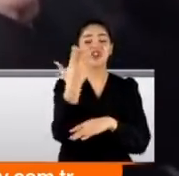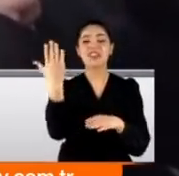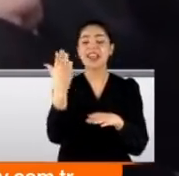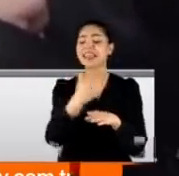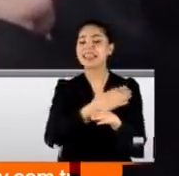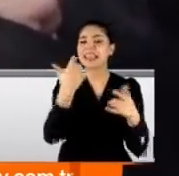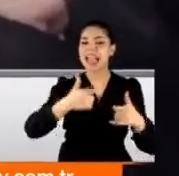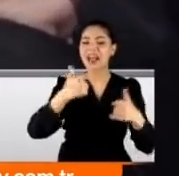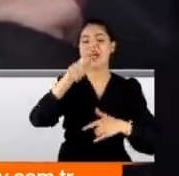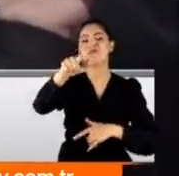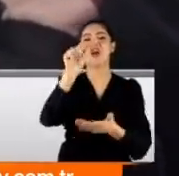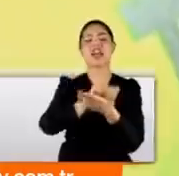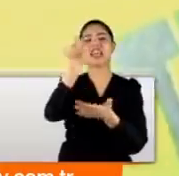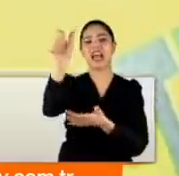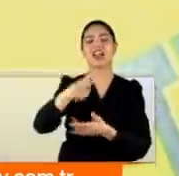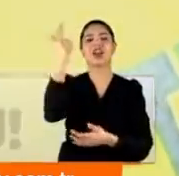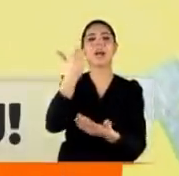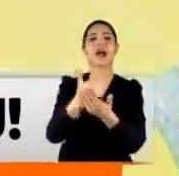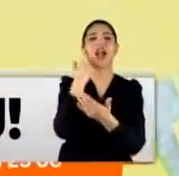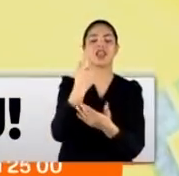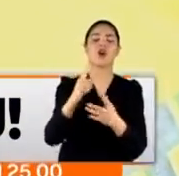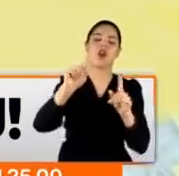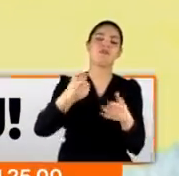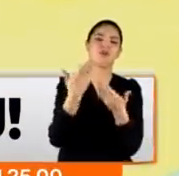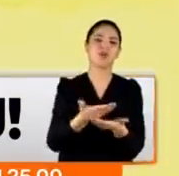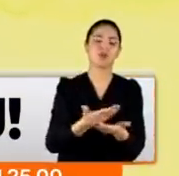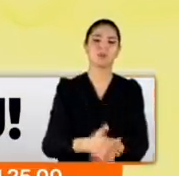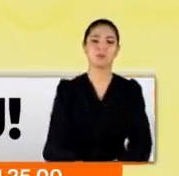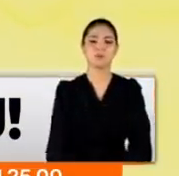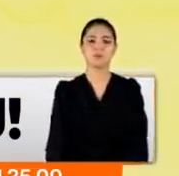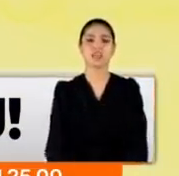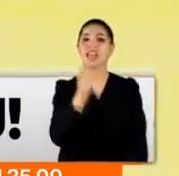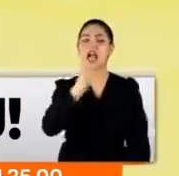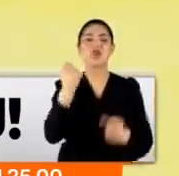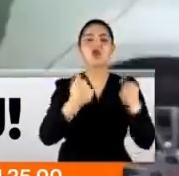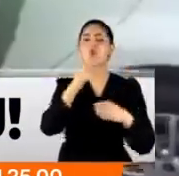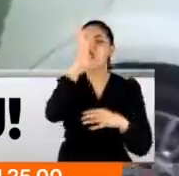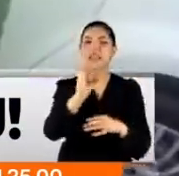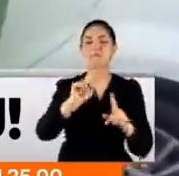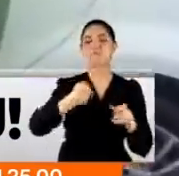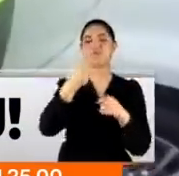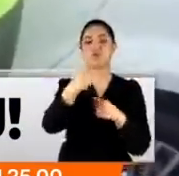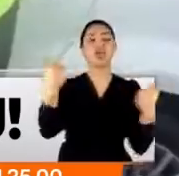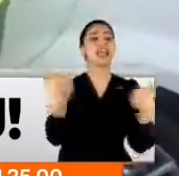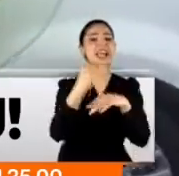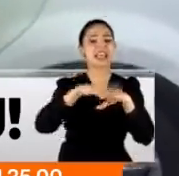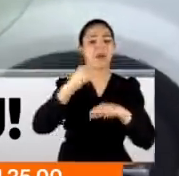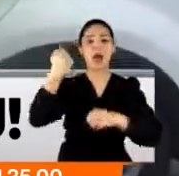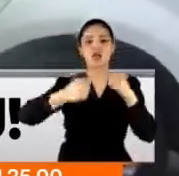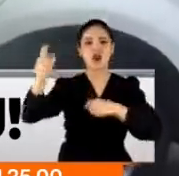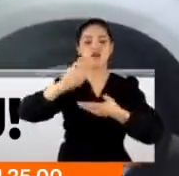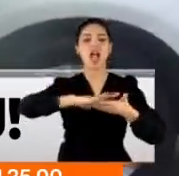gazetecilerin kamera kayıtları oldu. Şimdi indiricilik lazım. O yanındaki de sürücüydü. Kaza yapan sürücü